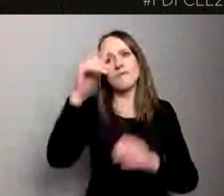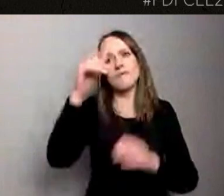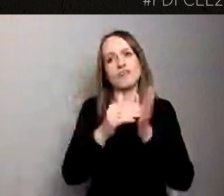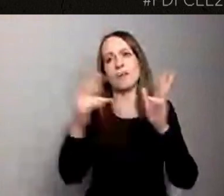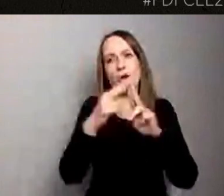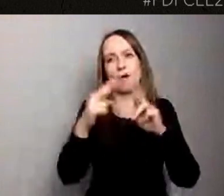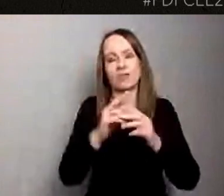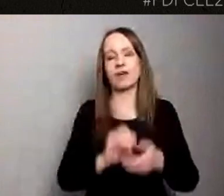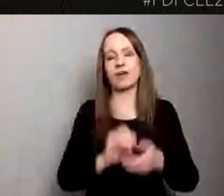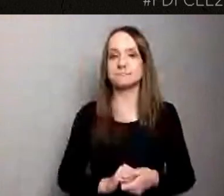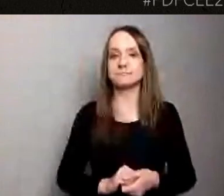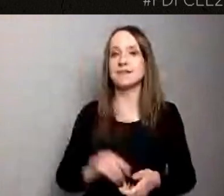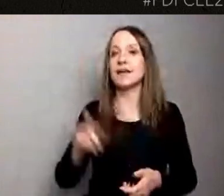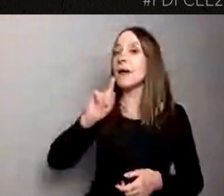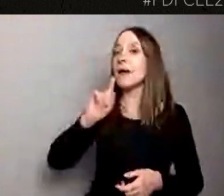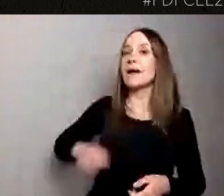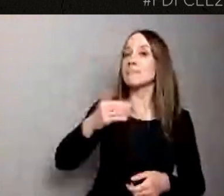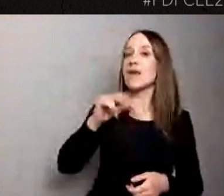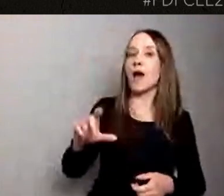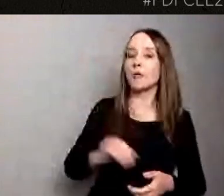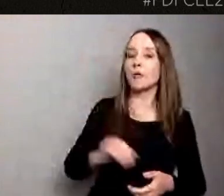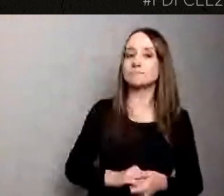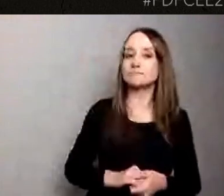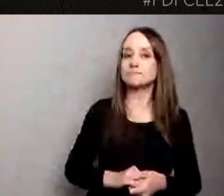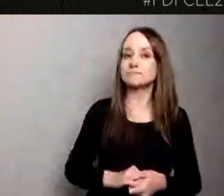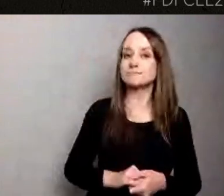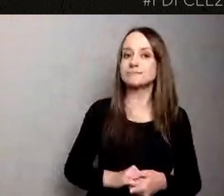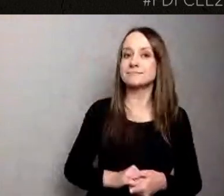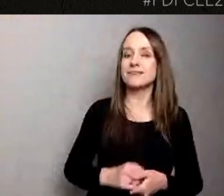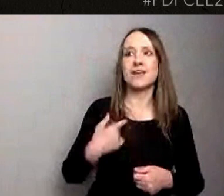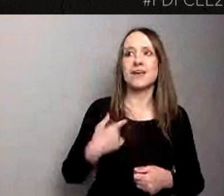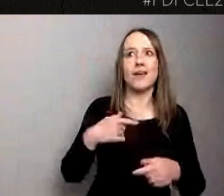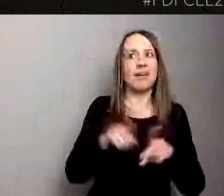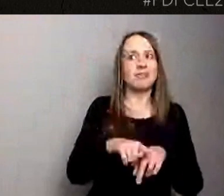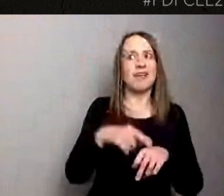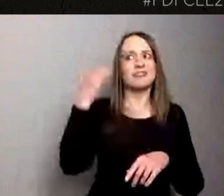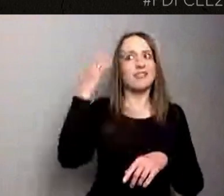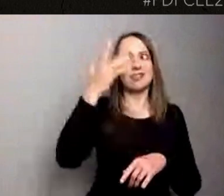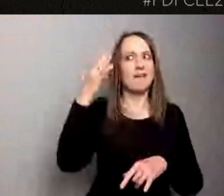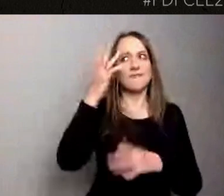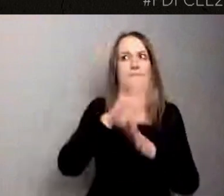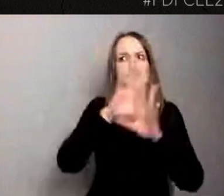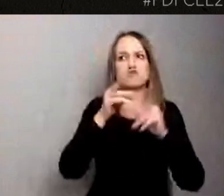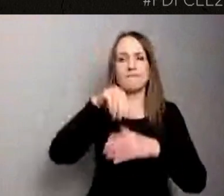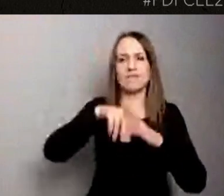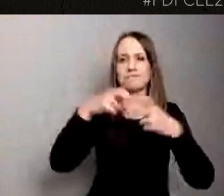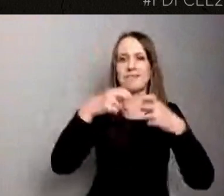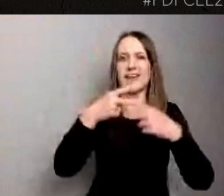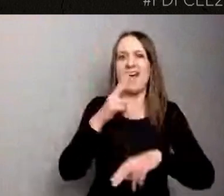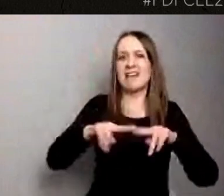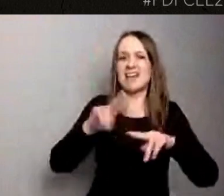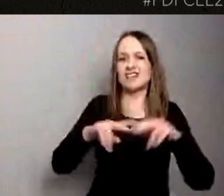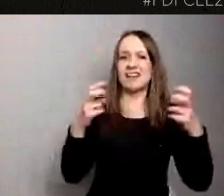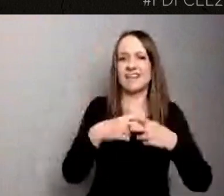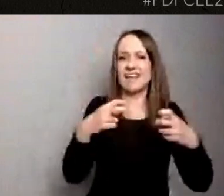Panie Michale? Ja też sobie nie wyobrażam i uważam, że narzędzia online nie funkcjonują jakby w jakimś